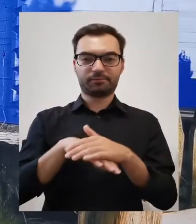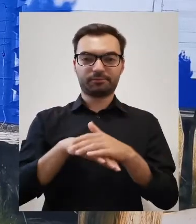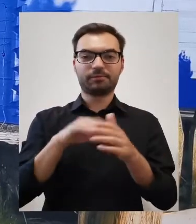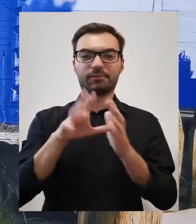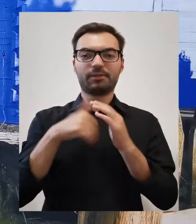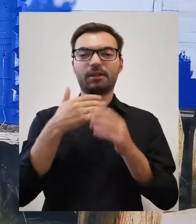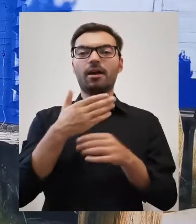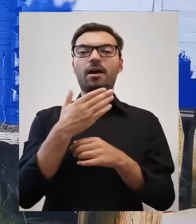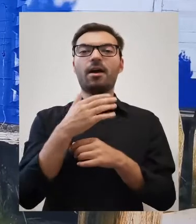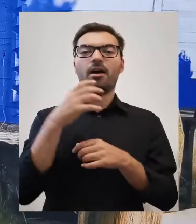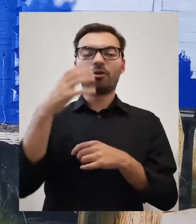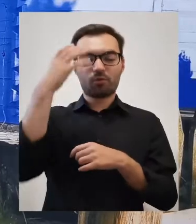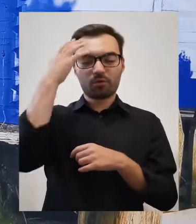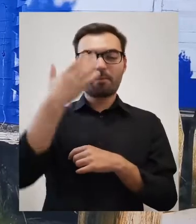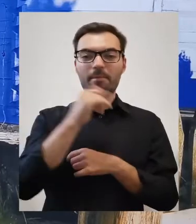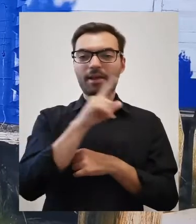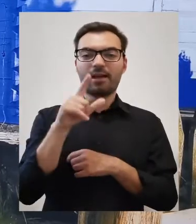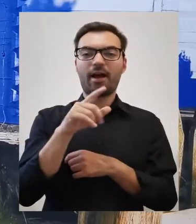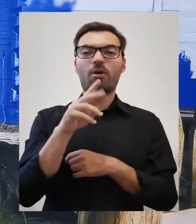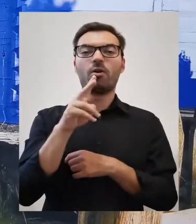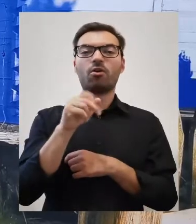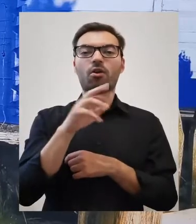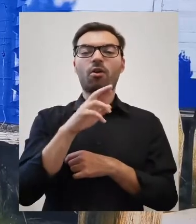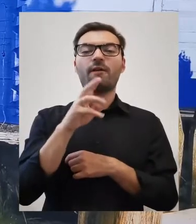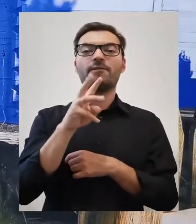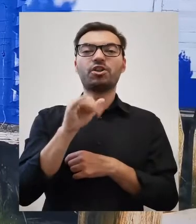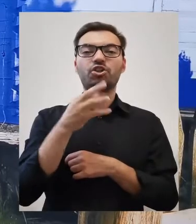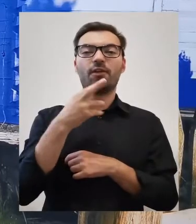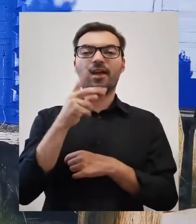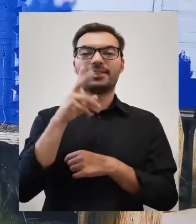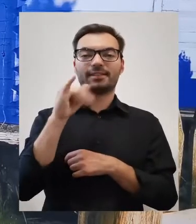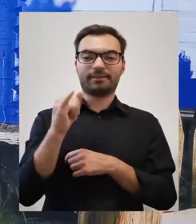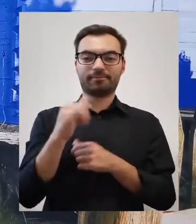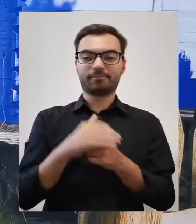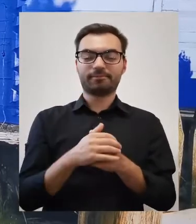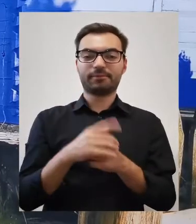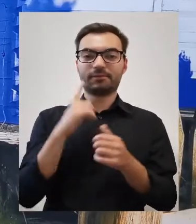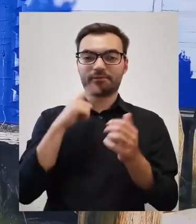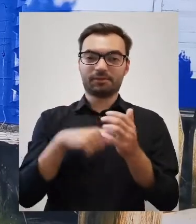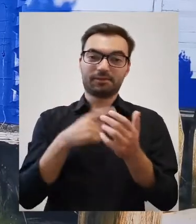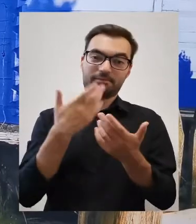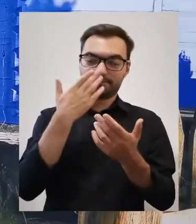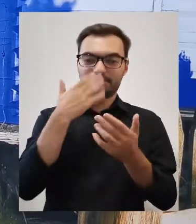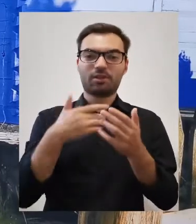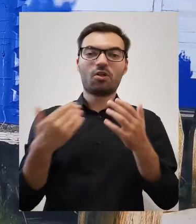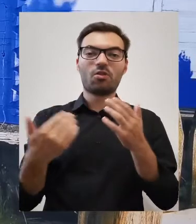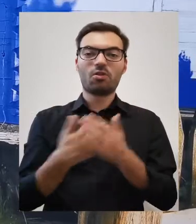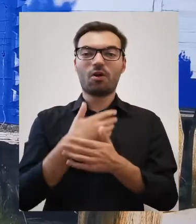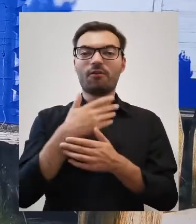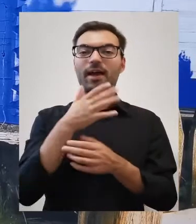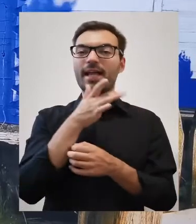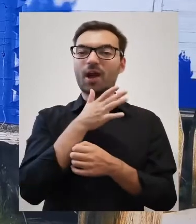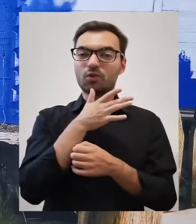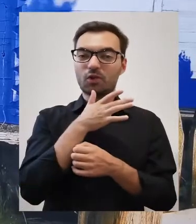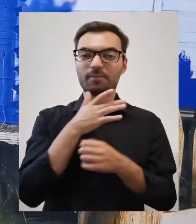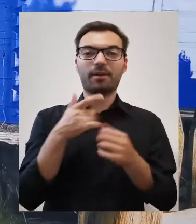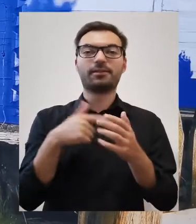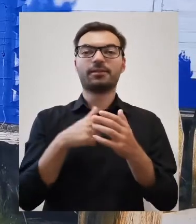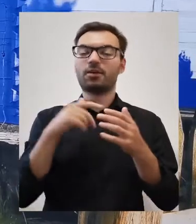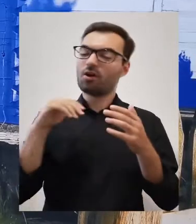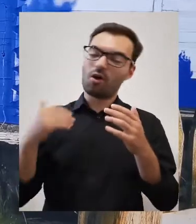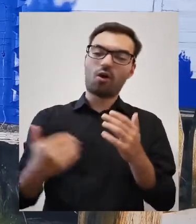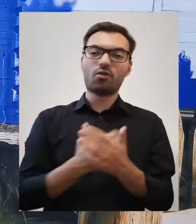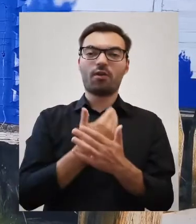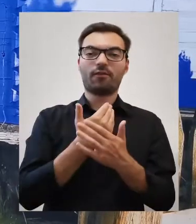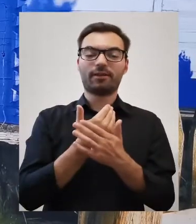król Michał Korybut Wiśniowiecki. No i tak to właśnie Nowa Jerozolima